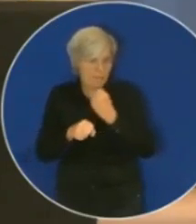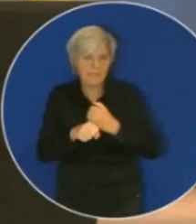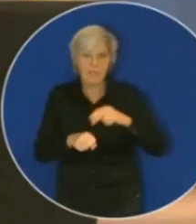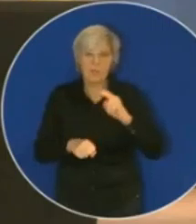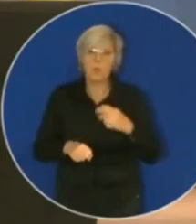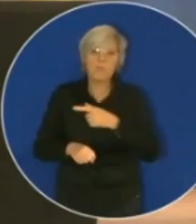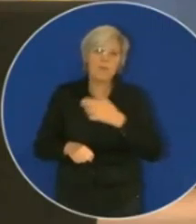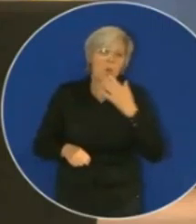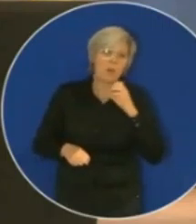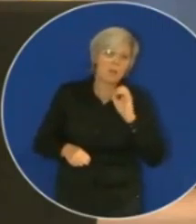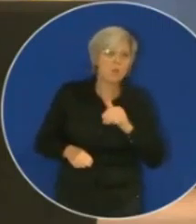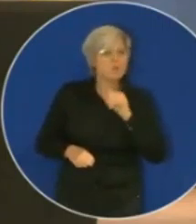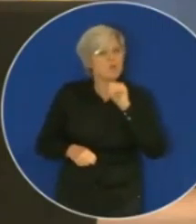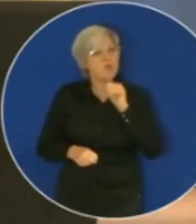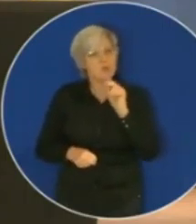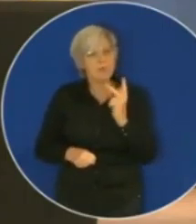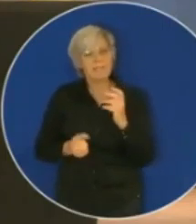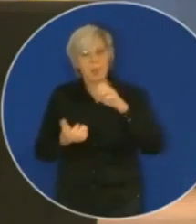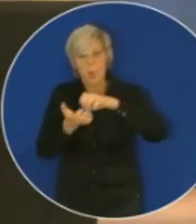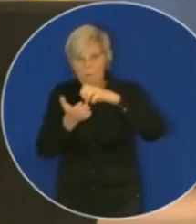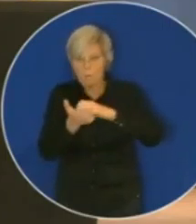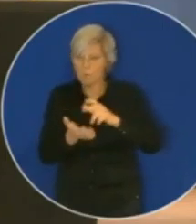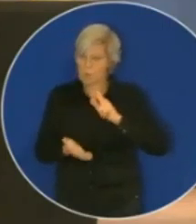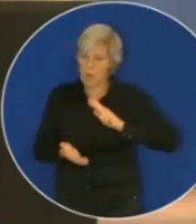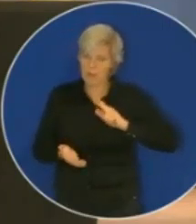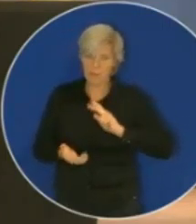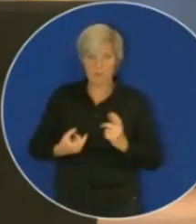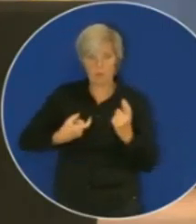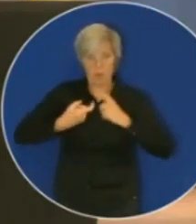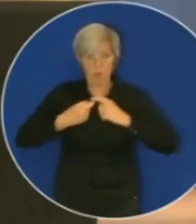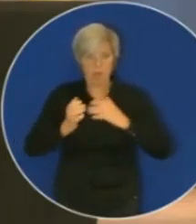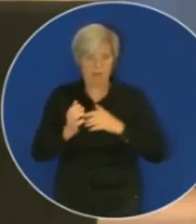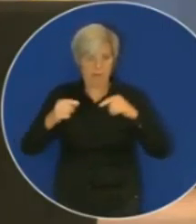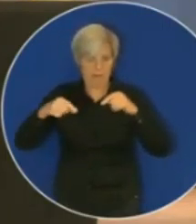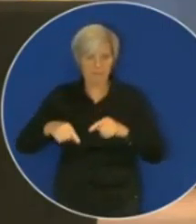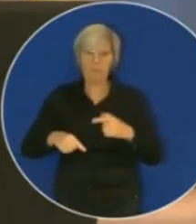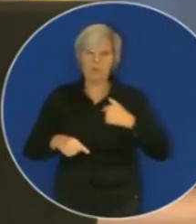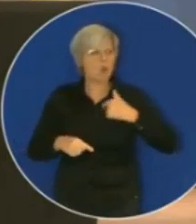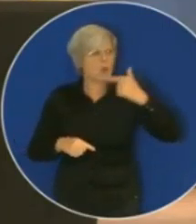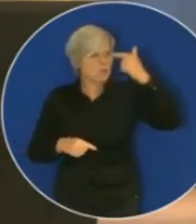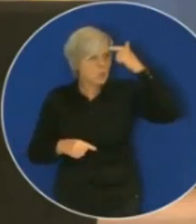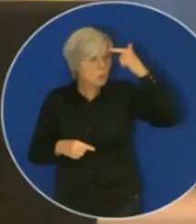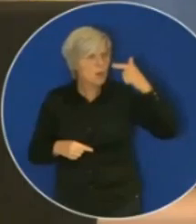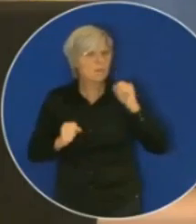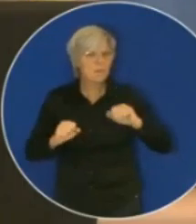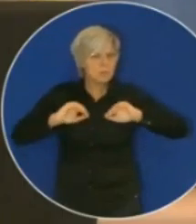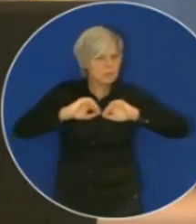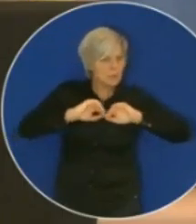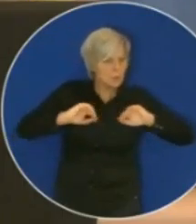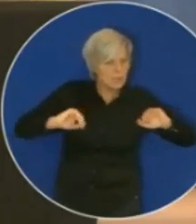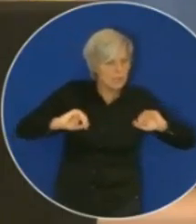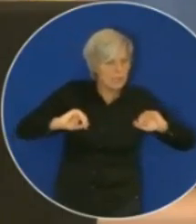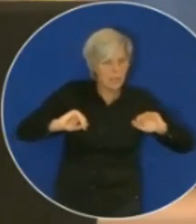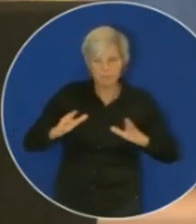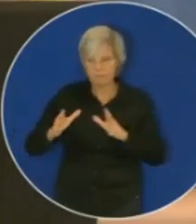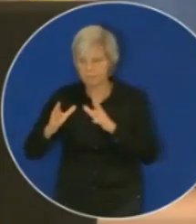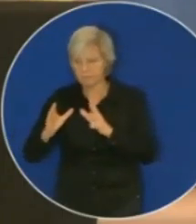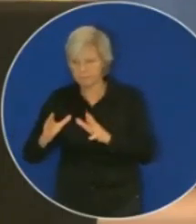talar vi om Jönköpings kommuns ansvar i detta. Jag tror att man måste skilja på